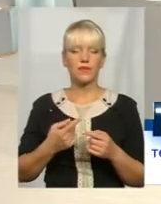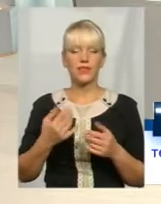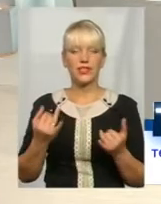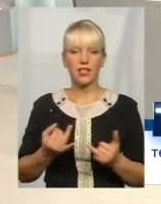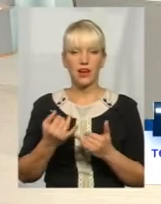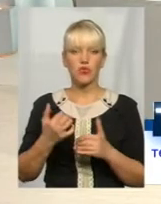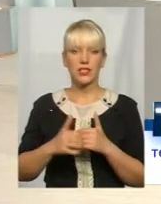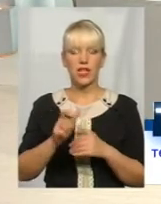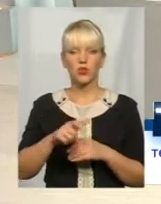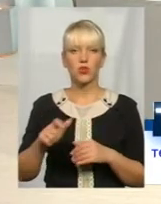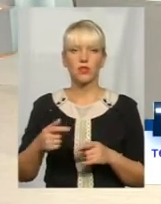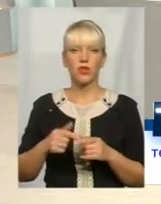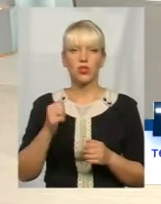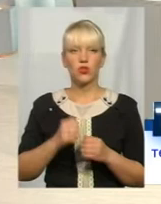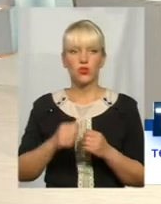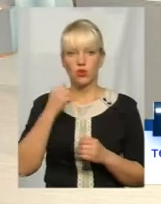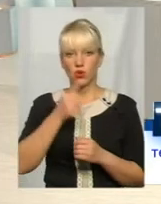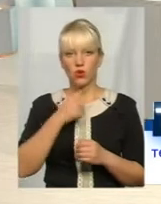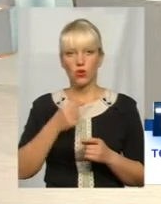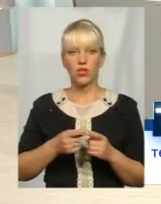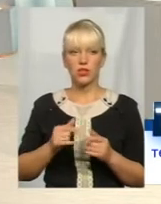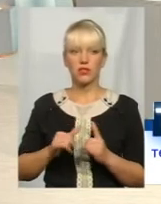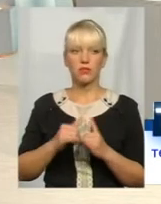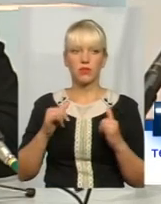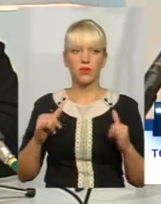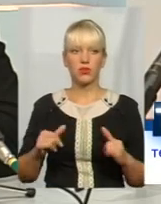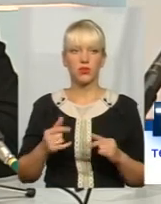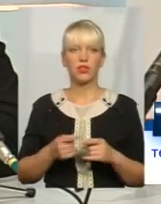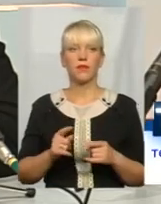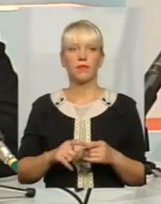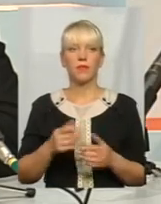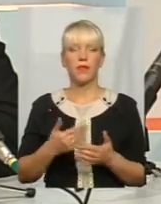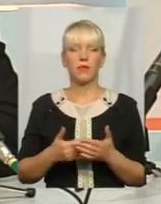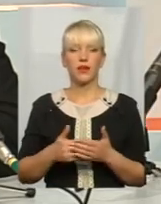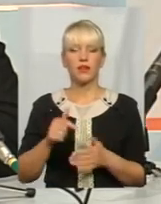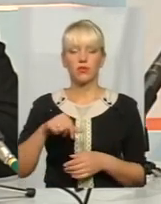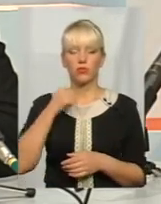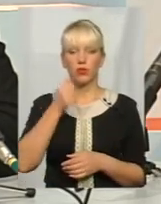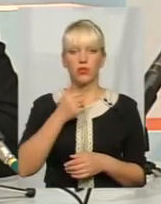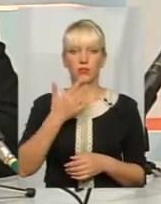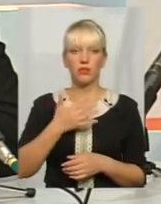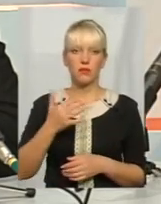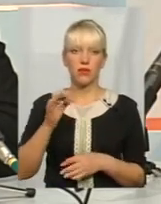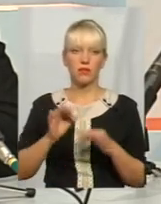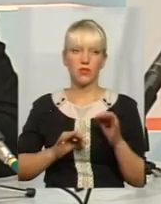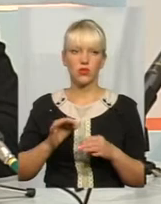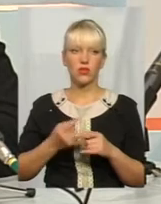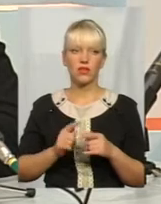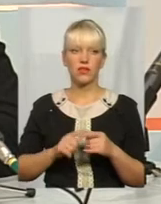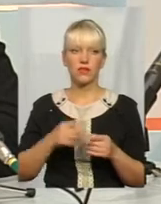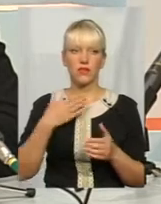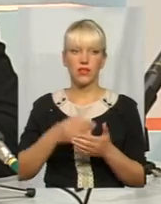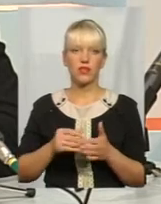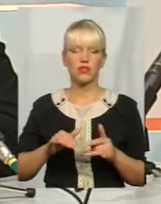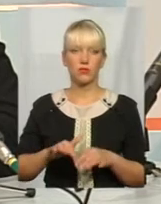майже щороку, принципі, але ці кількість збільшується, наприклад, в цьому році майже 55% це в власну справу